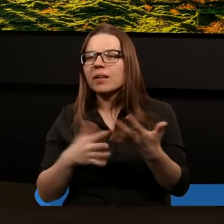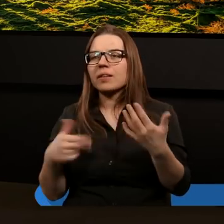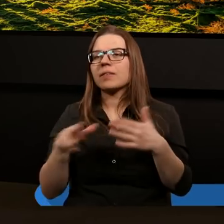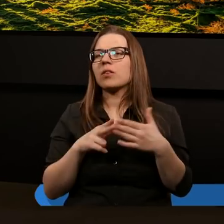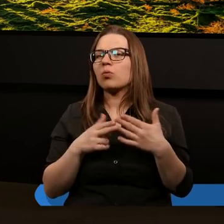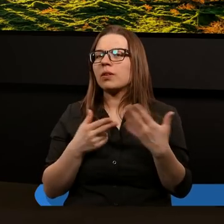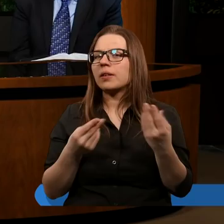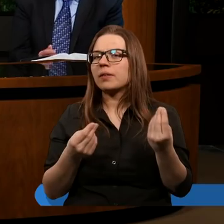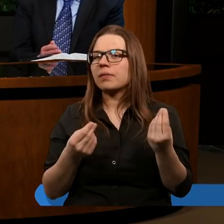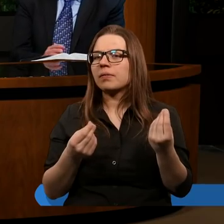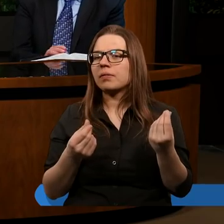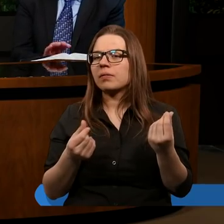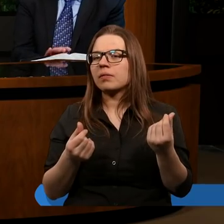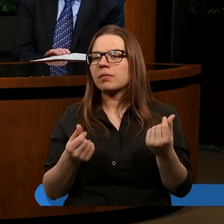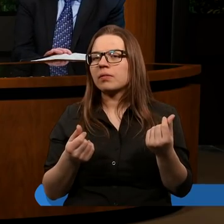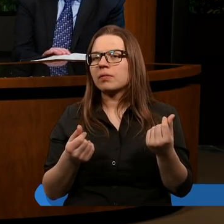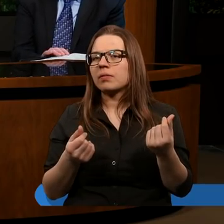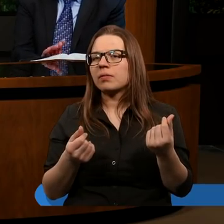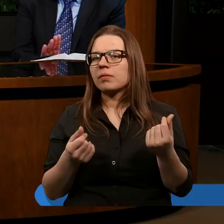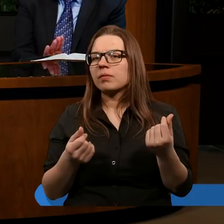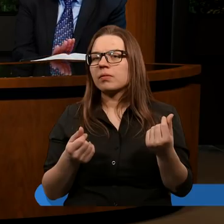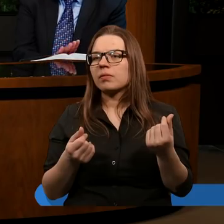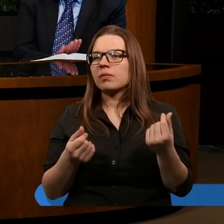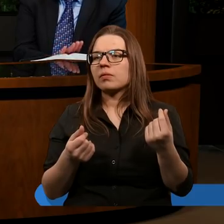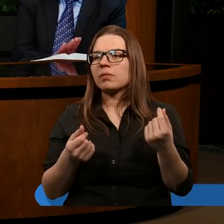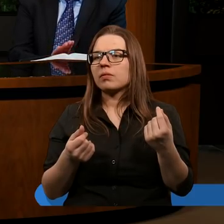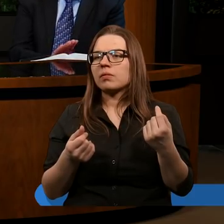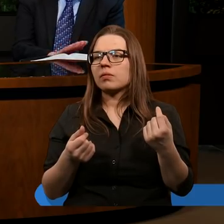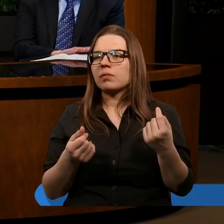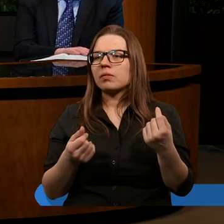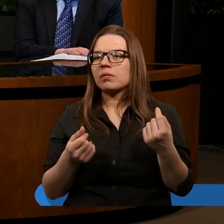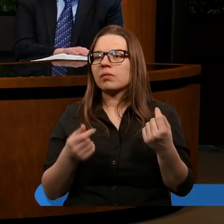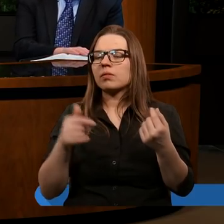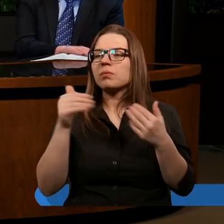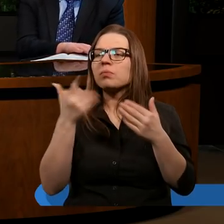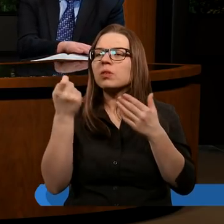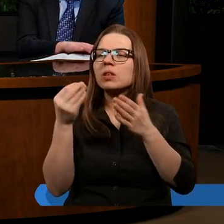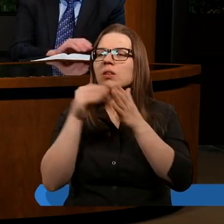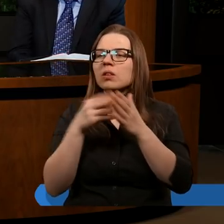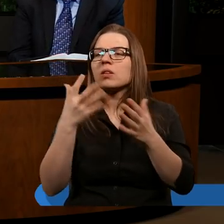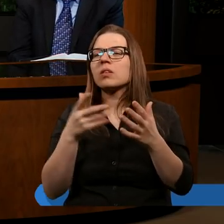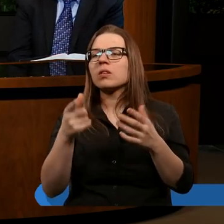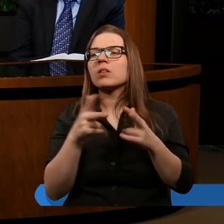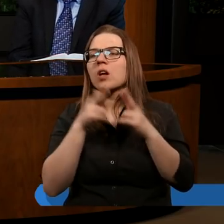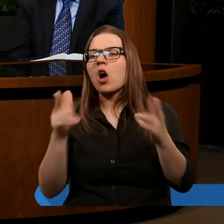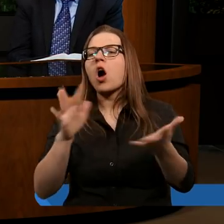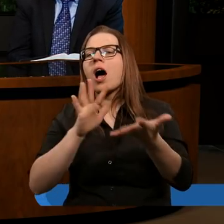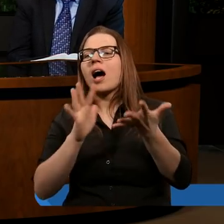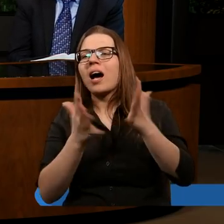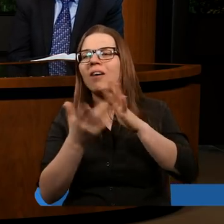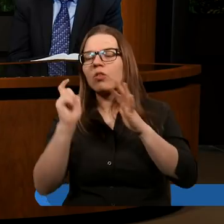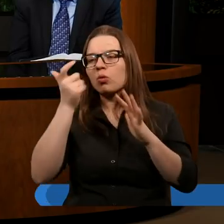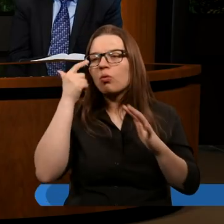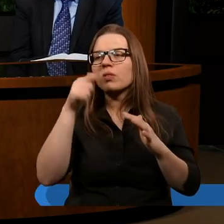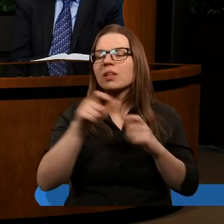śliczne teksty. No i przechodzimy do szóstej. Tak jeszcze, proszę bardzo. Dosłownie tylko, bo to obejmuje okres reformacji